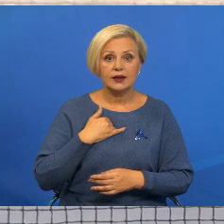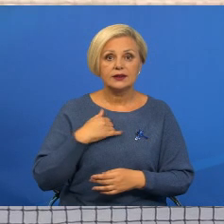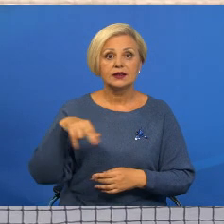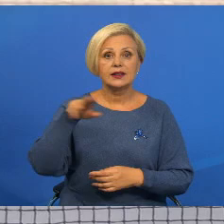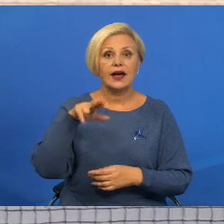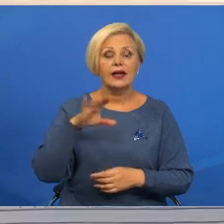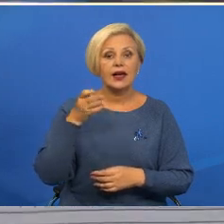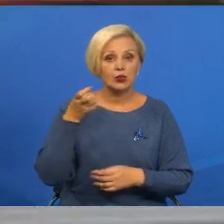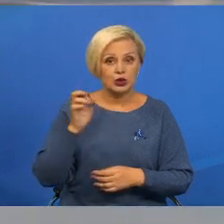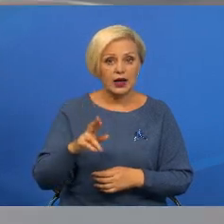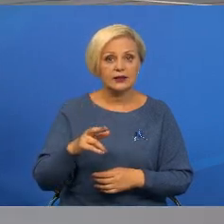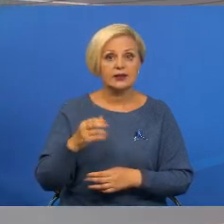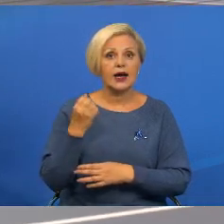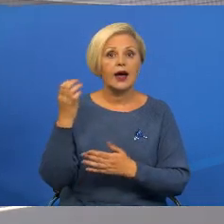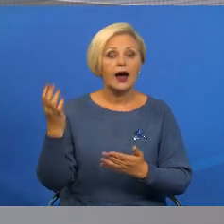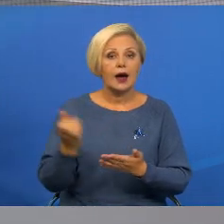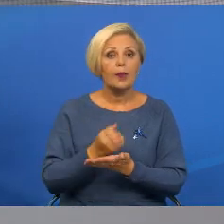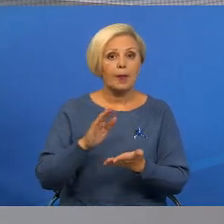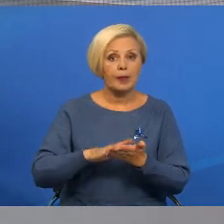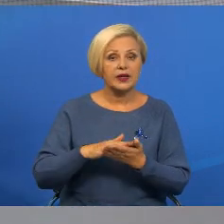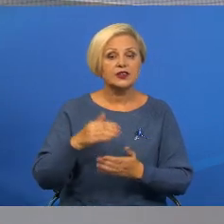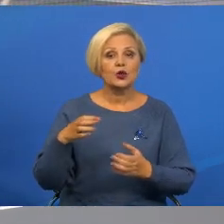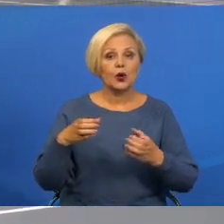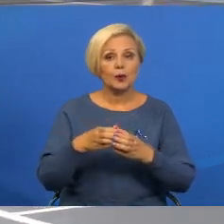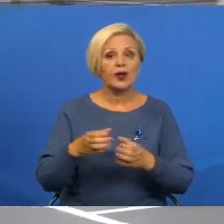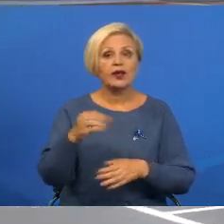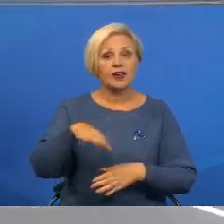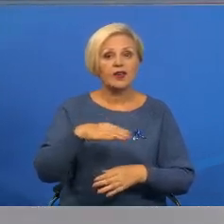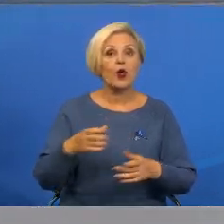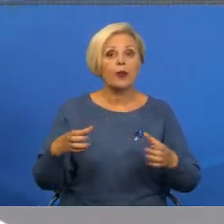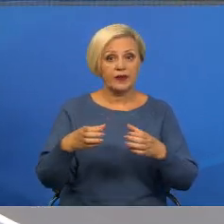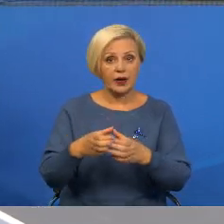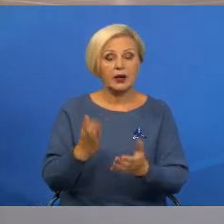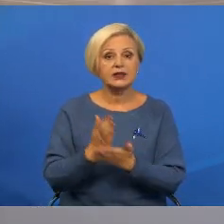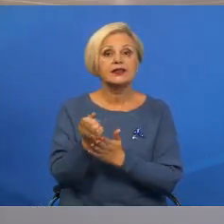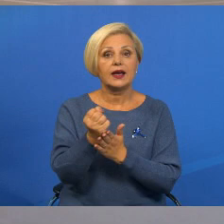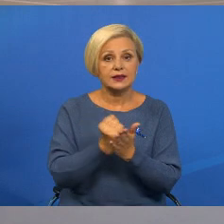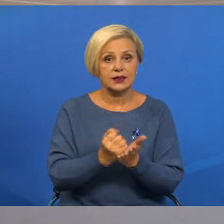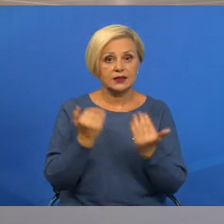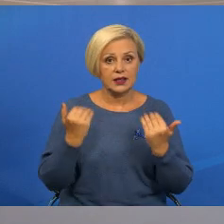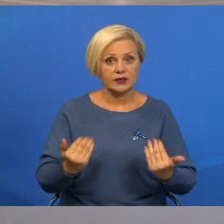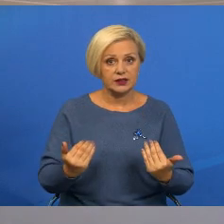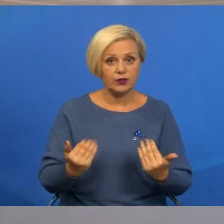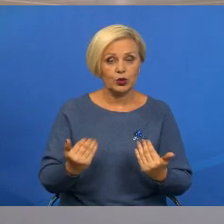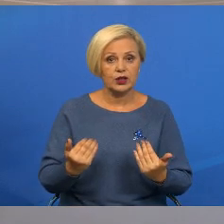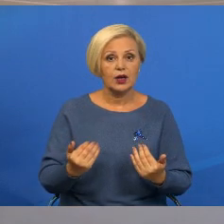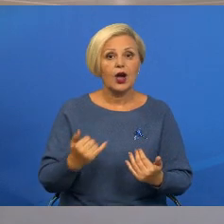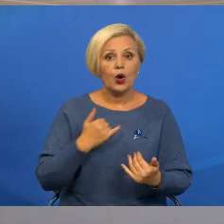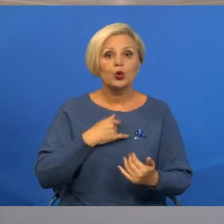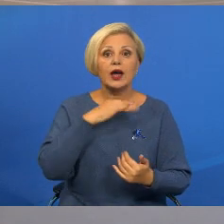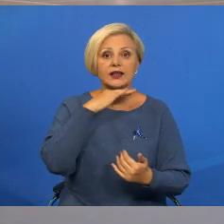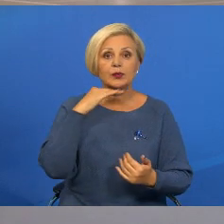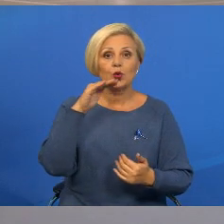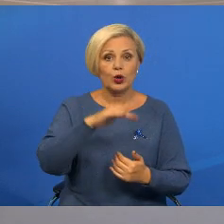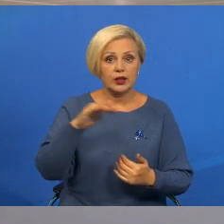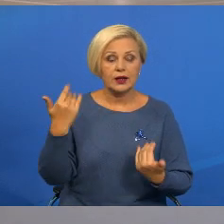Хамутянская, призер первенства Европы в команде. Есть резерв. Сегодня у нас многие ребята,